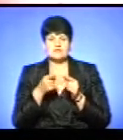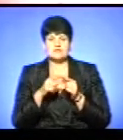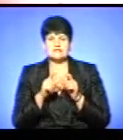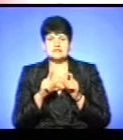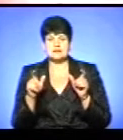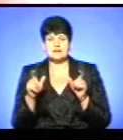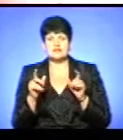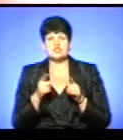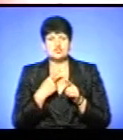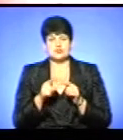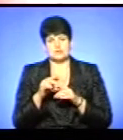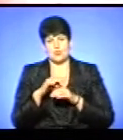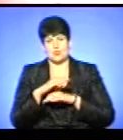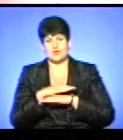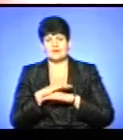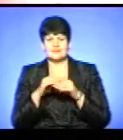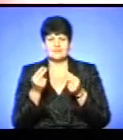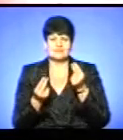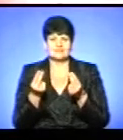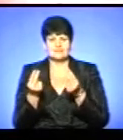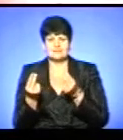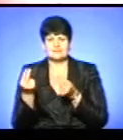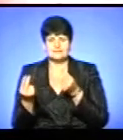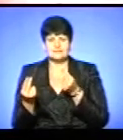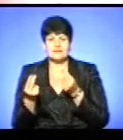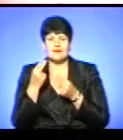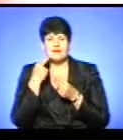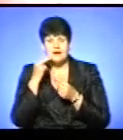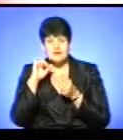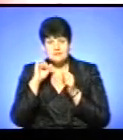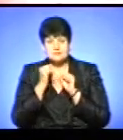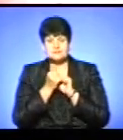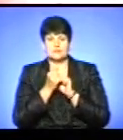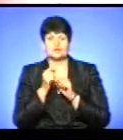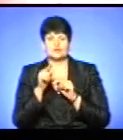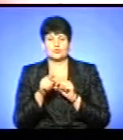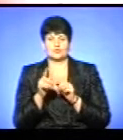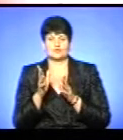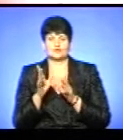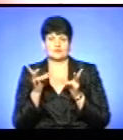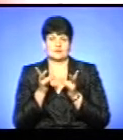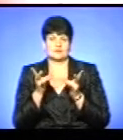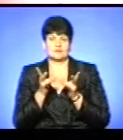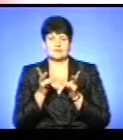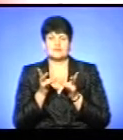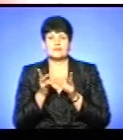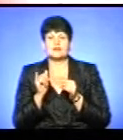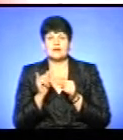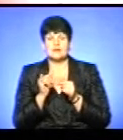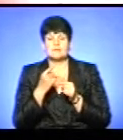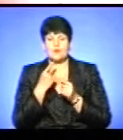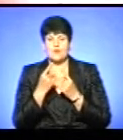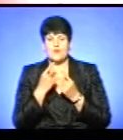як на уроках. Діти в ігровій формі краще засвоюють той матеріал, який необхідний. Тому ми